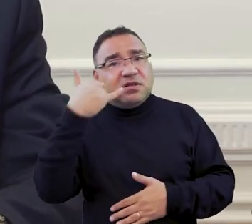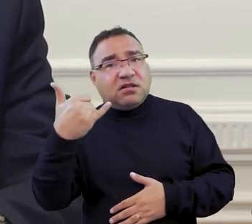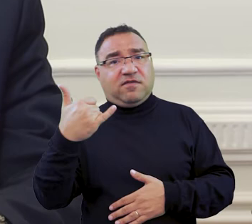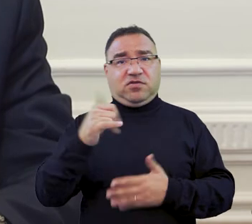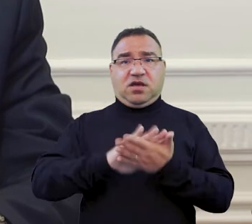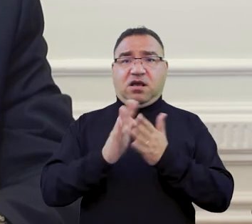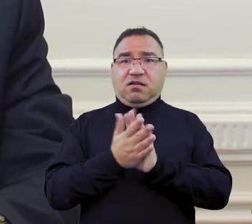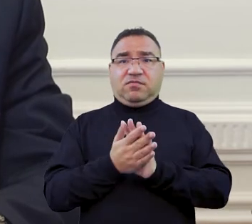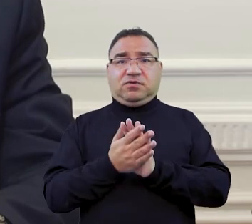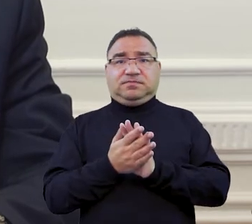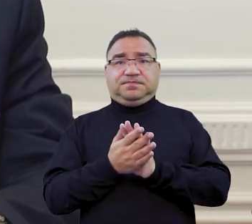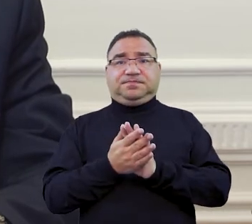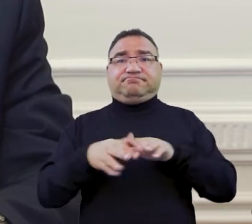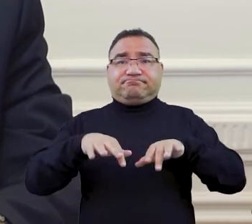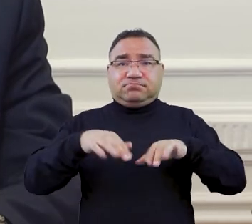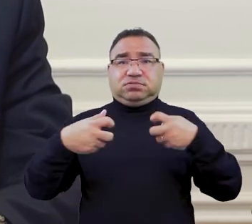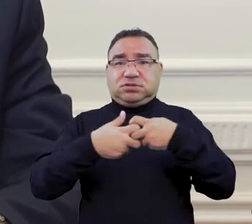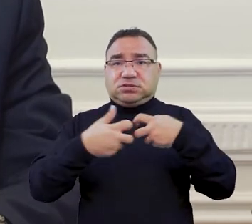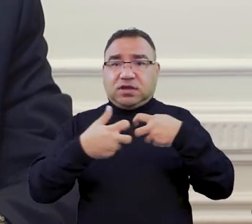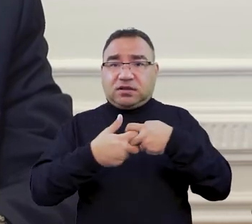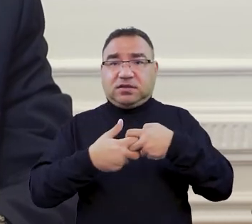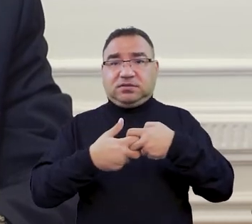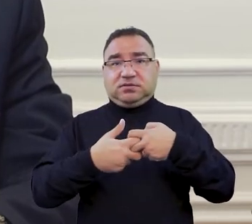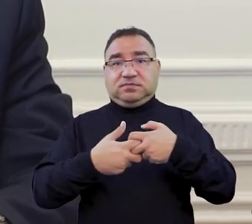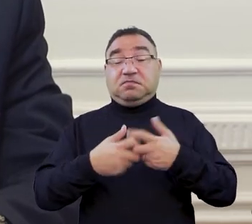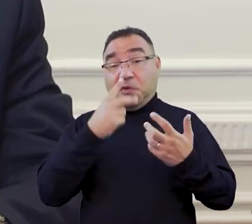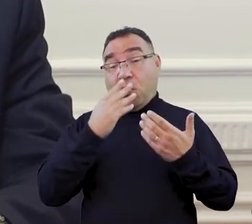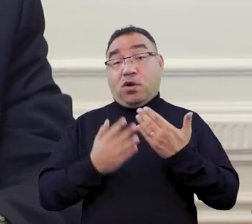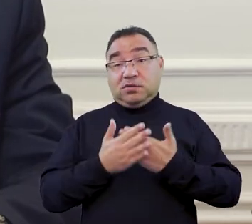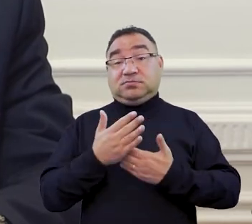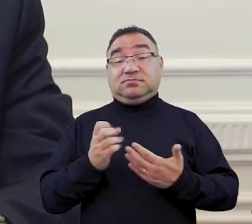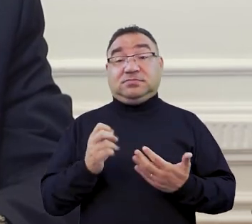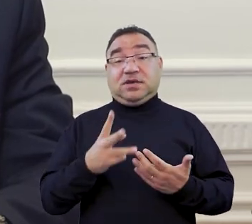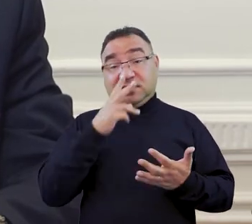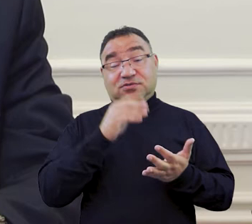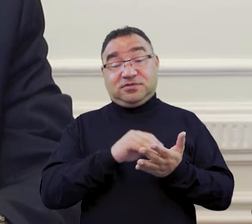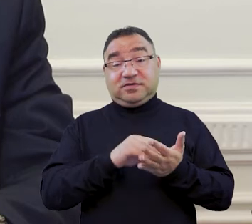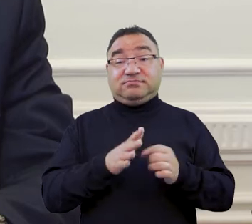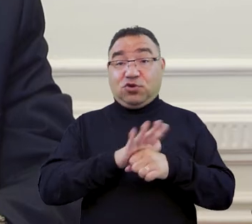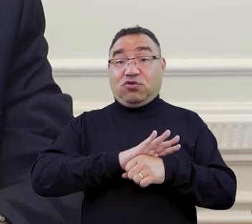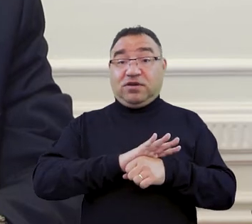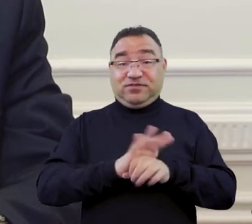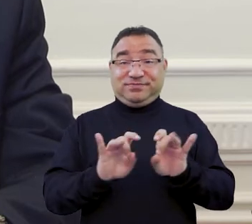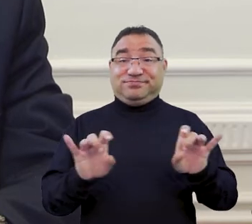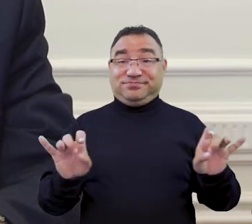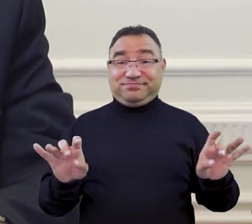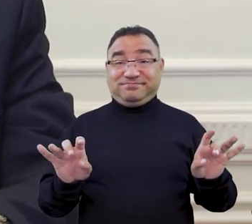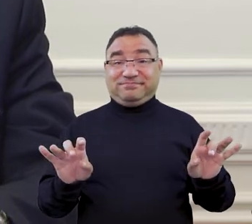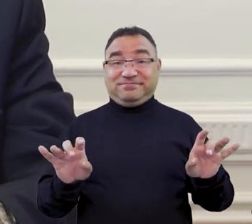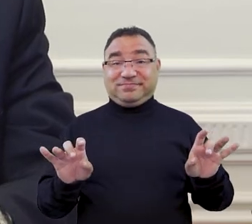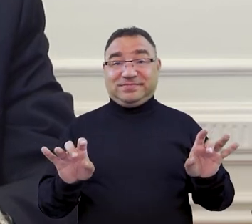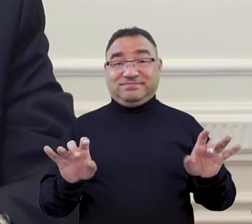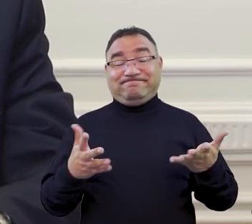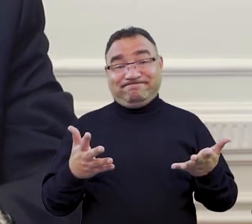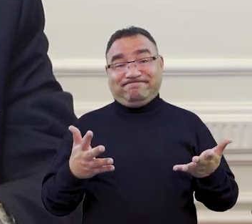właśnie w formie internetowej. No, okazuje się, że to doświadczenie pandemii, mimo że